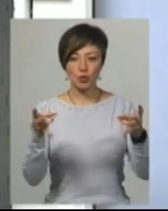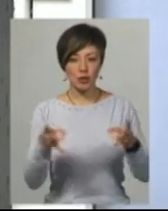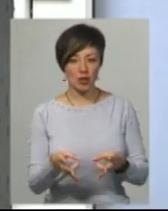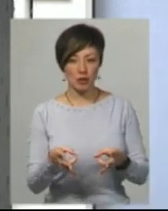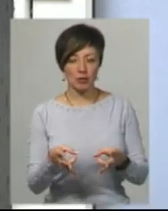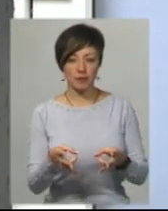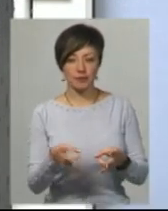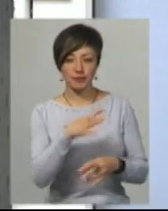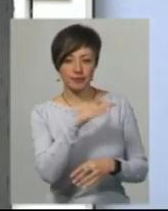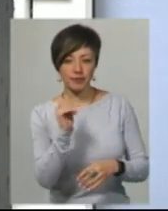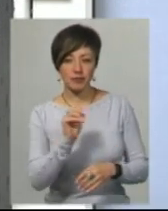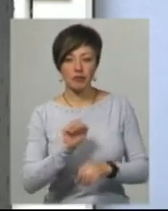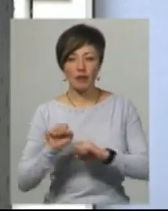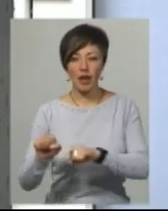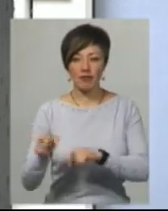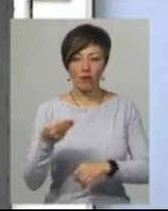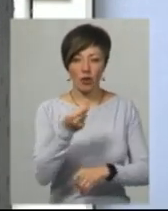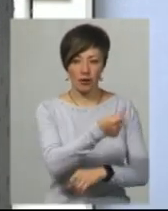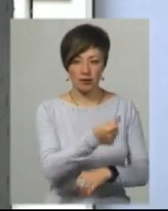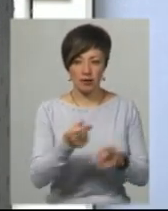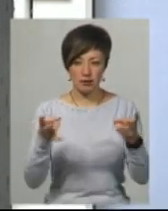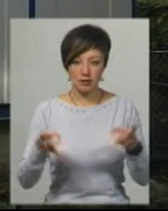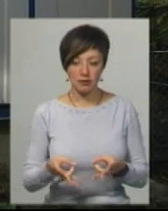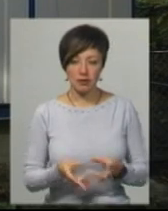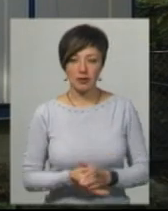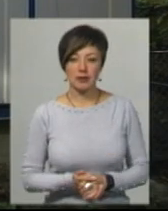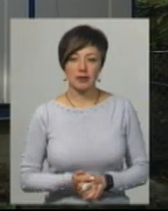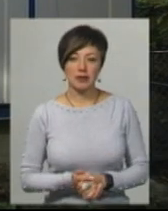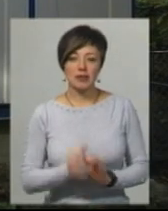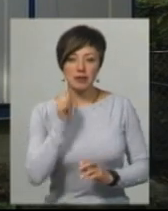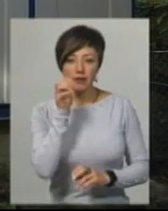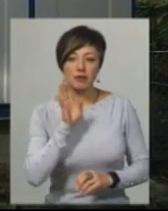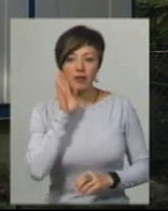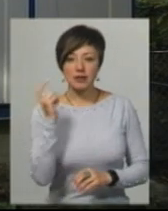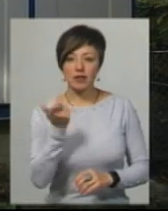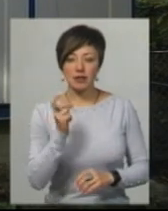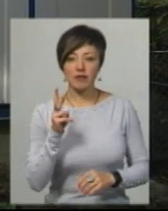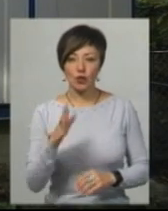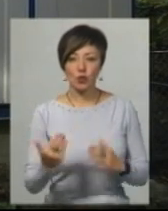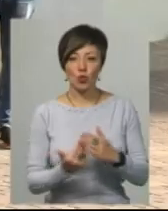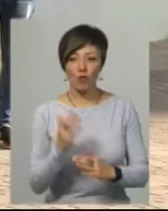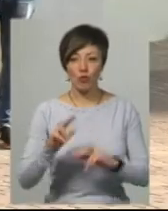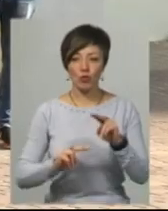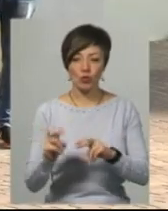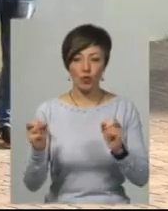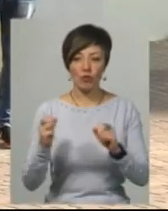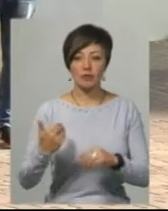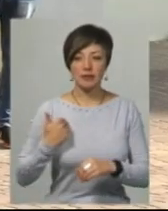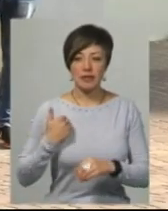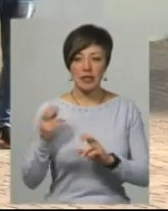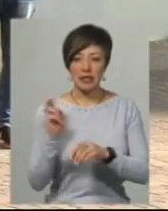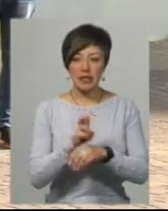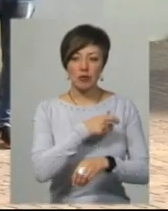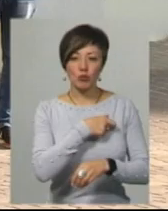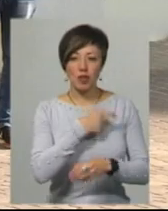наймати адвокатів. Їм також треба платити гроші. Завтра вранці власники квартиру новобудові зібралися йти до депутата